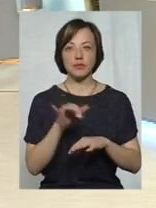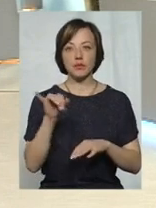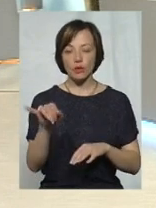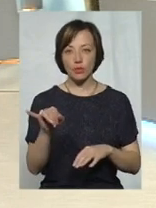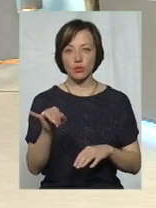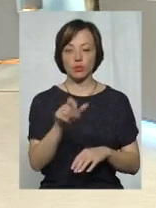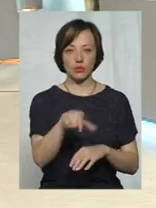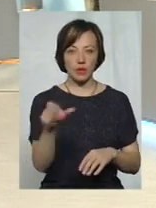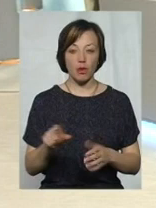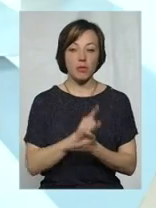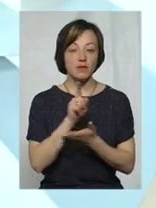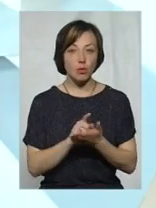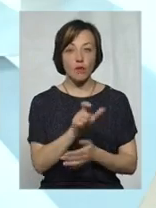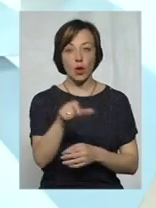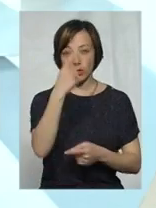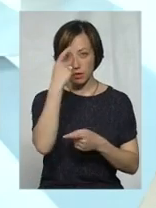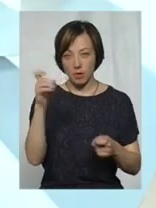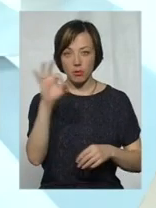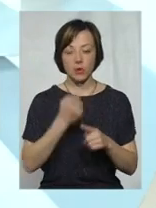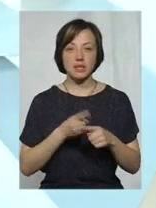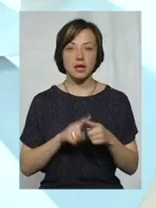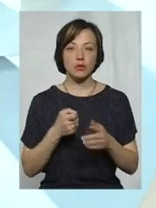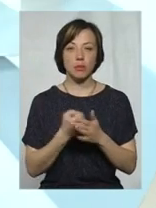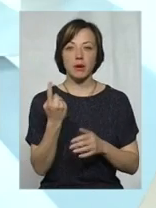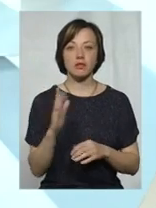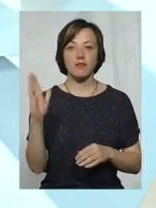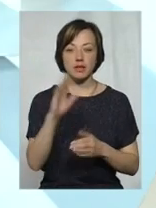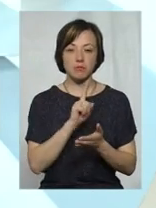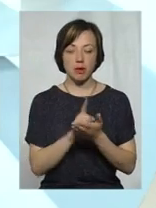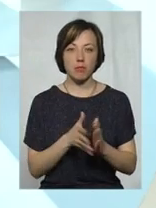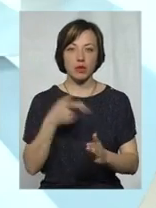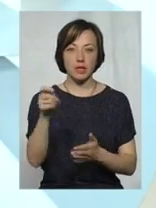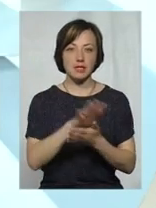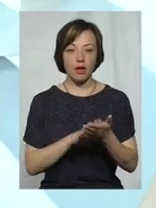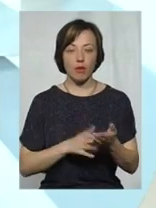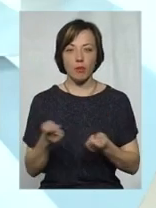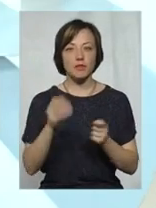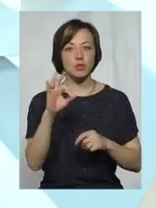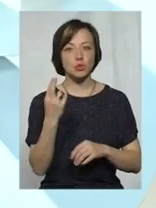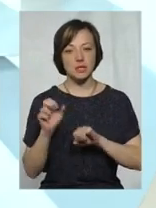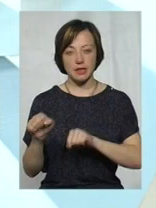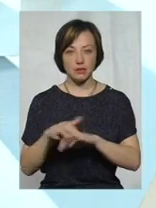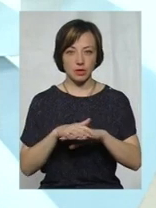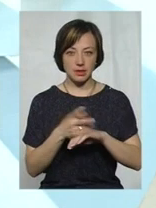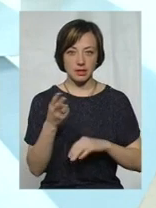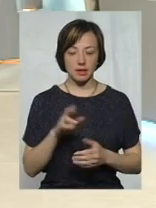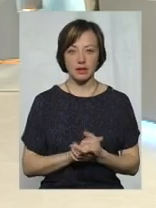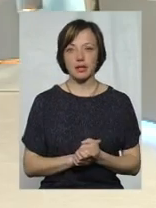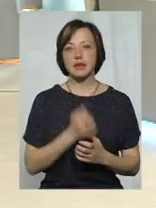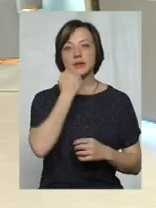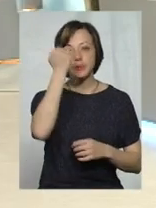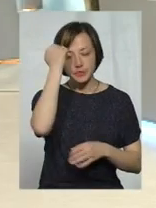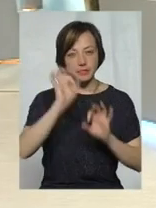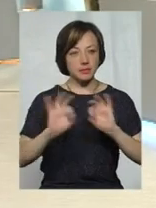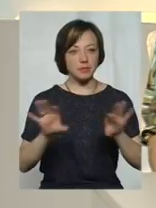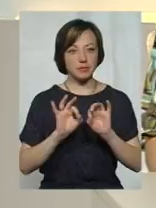споживачів.'язково люди будуть поінформовані про це і до 1 вересня мають подати заяви до Управління соціального захисту населення. Дякую вам за